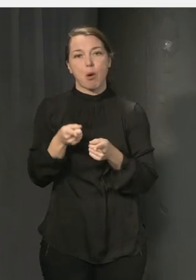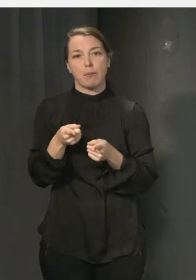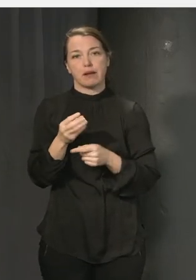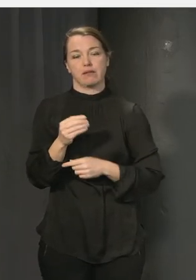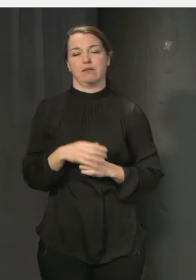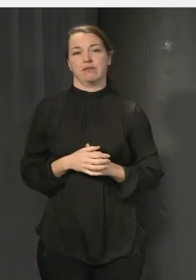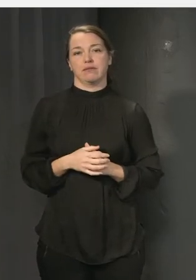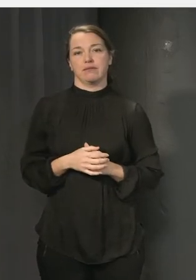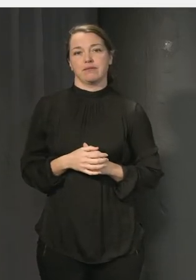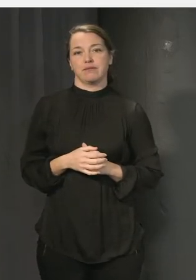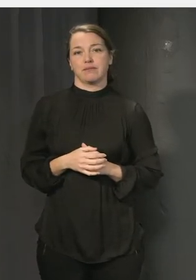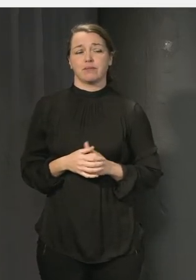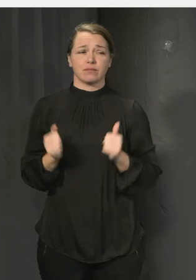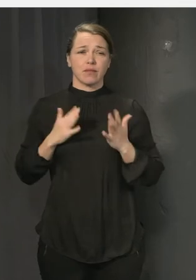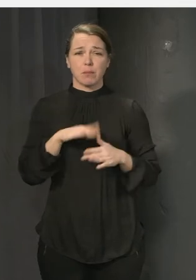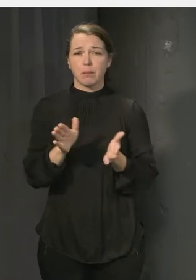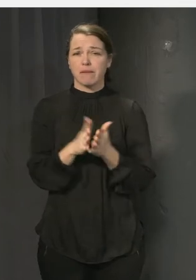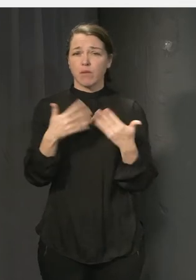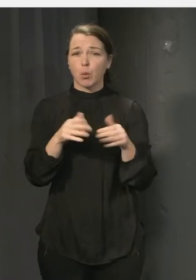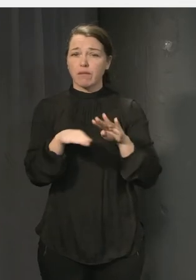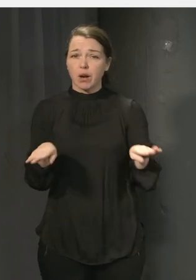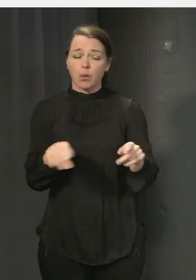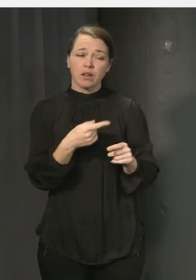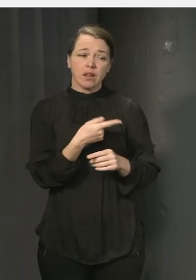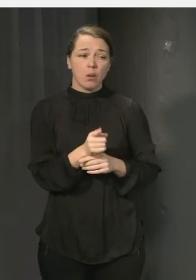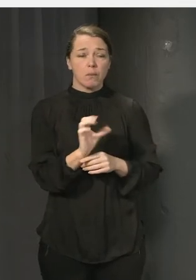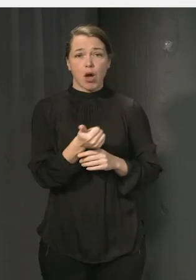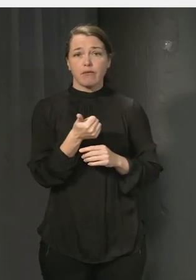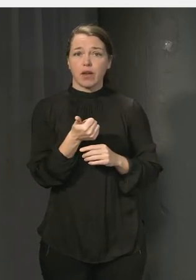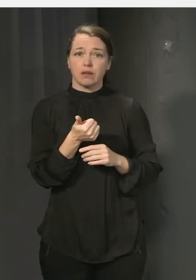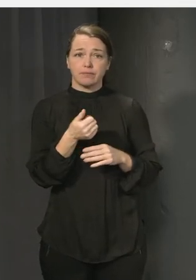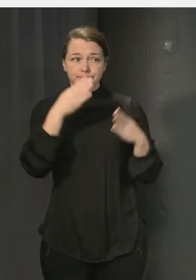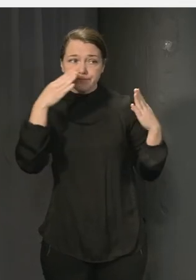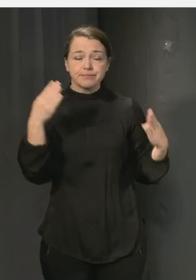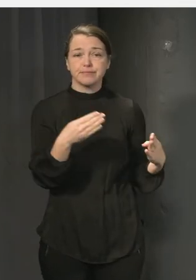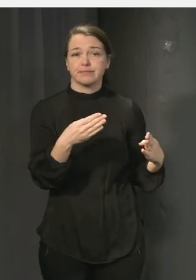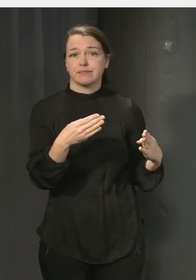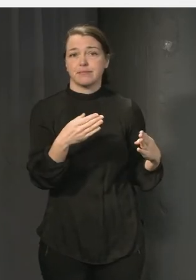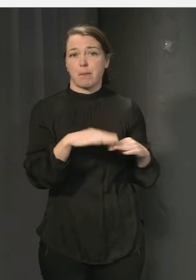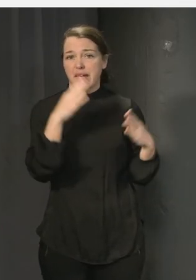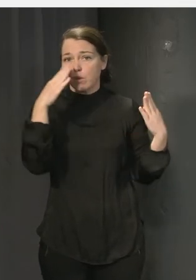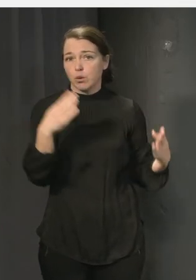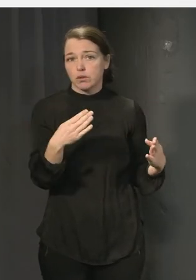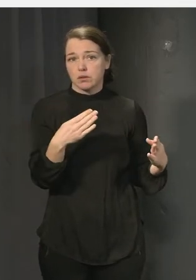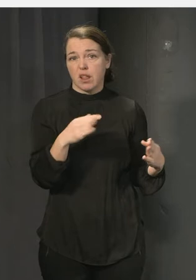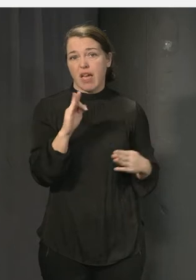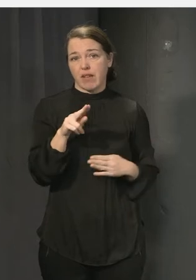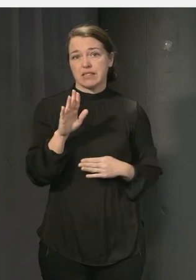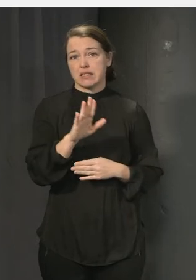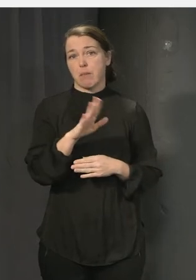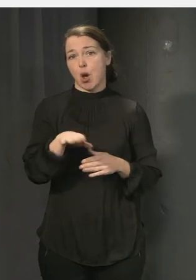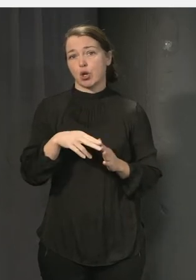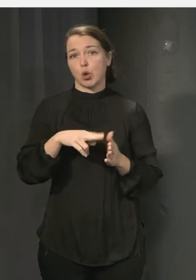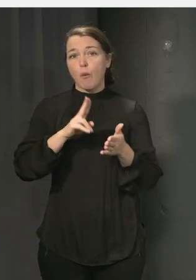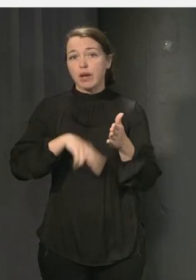Och klart att barn med funktionsvariationer behöver vi, vi ska ju, det är ju liksom, det är FNs barnkonvention, är ju